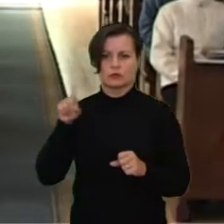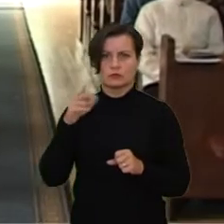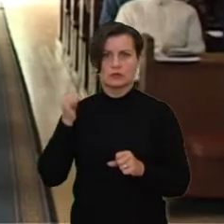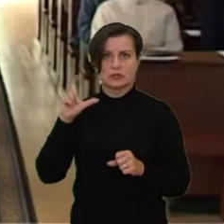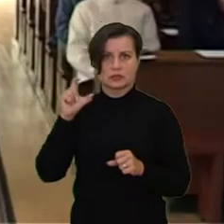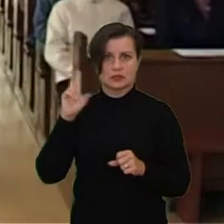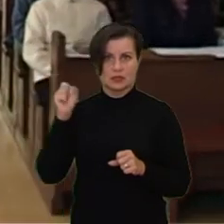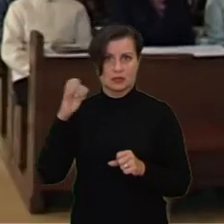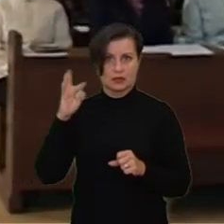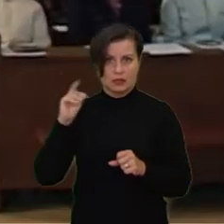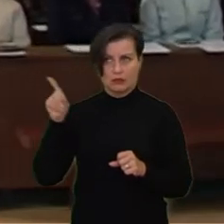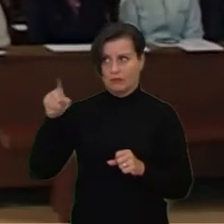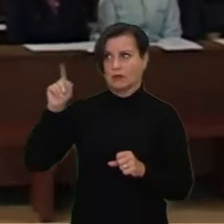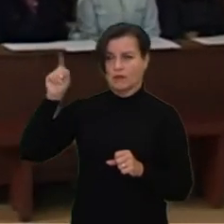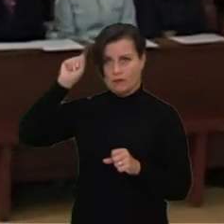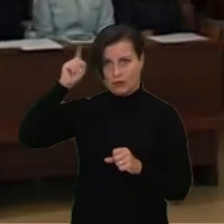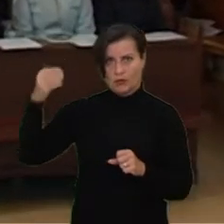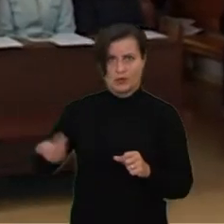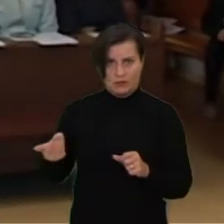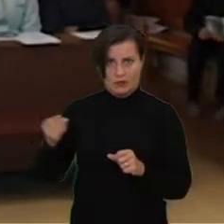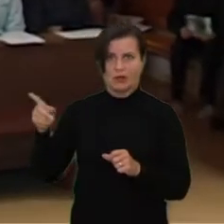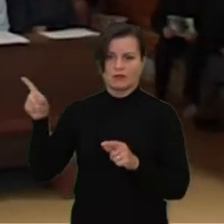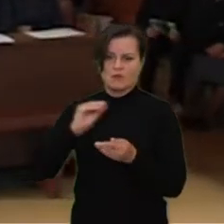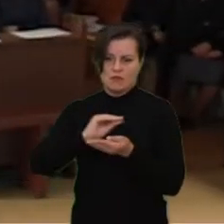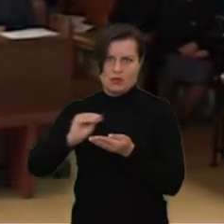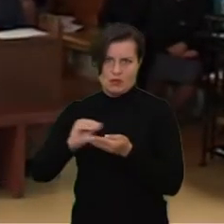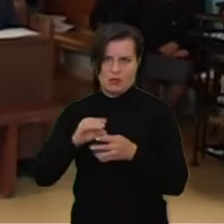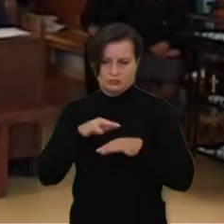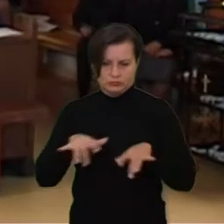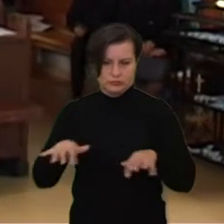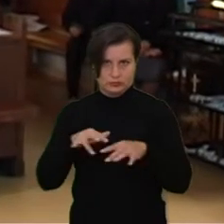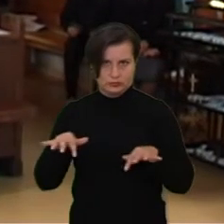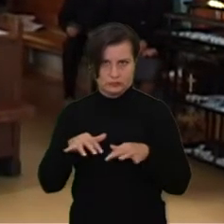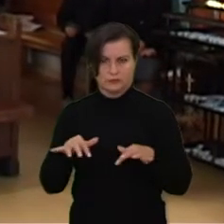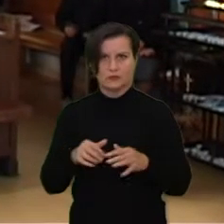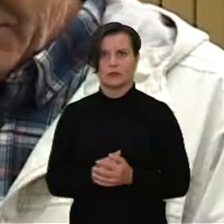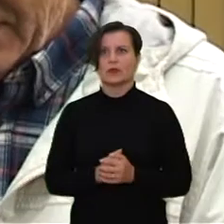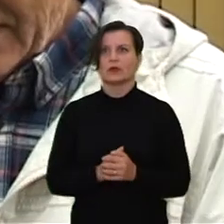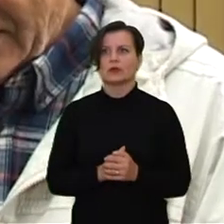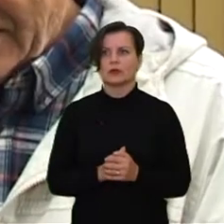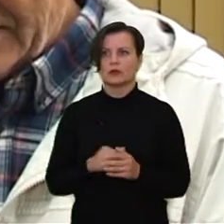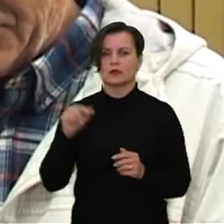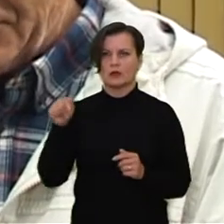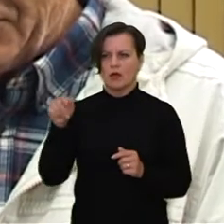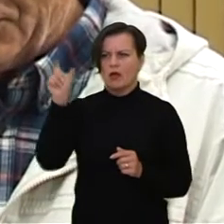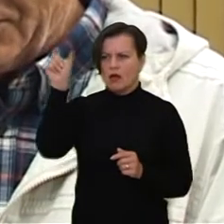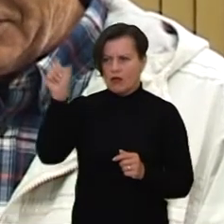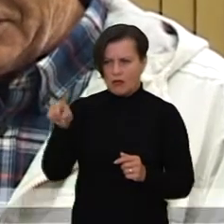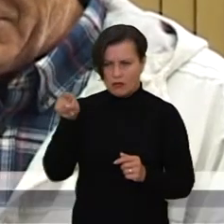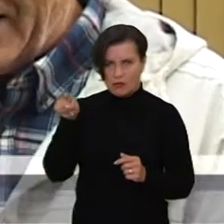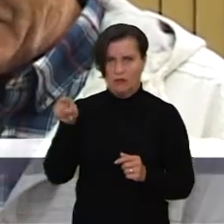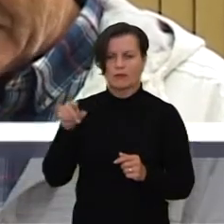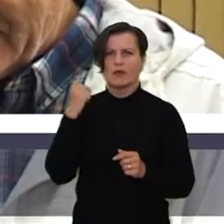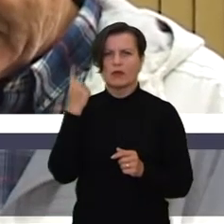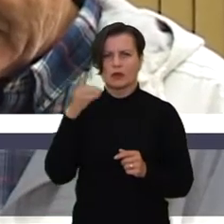Vokietijos, parašė melodiją ir šie kūriniai bus atlikti būtent koncerto metu. Nu, jisai vienas iš visų